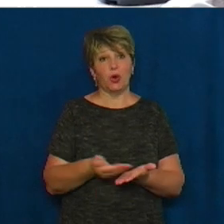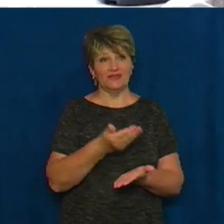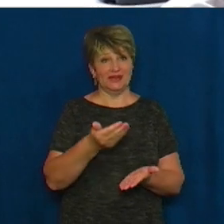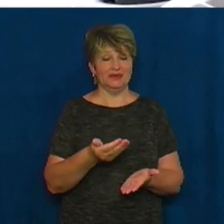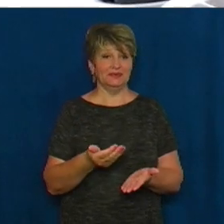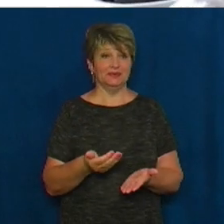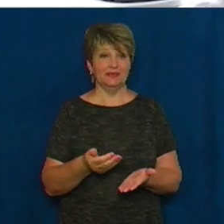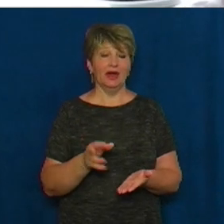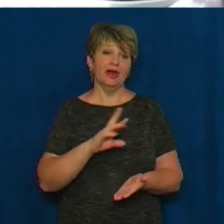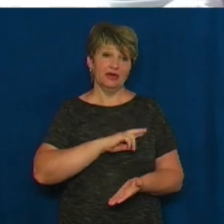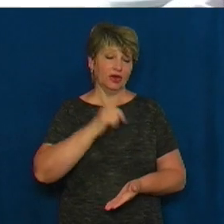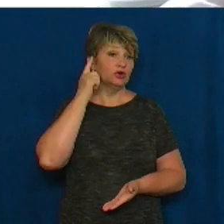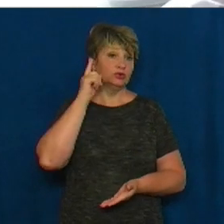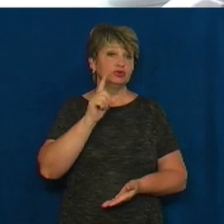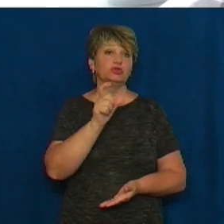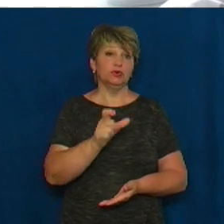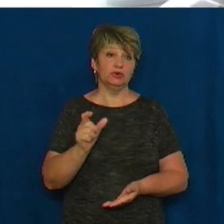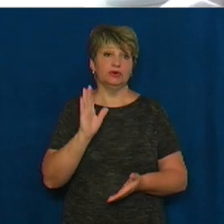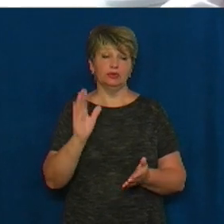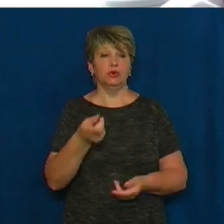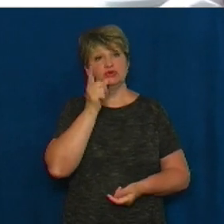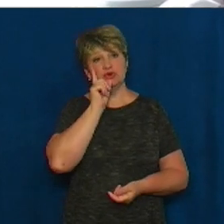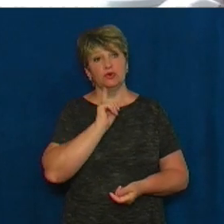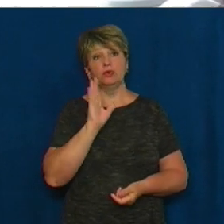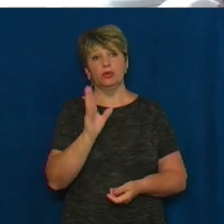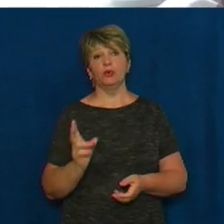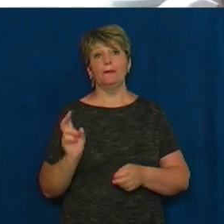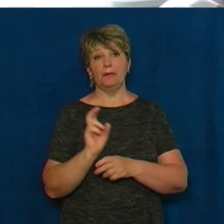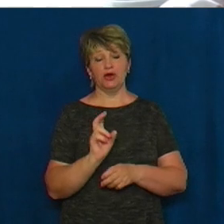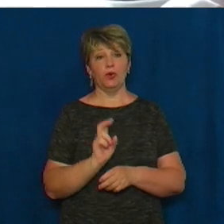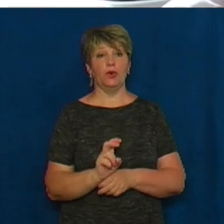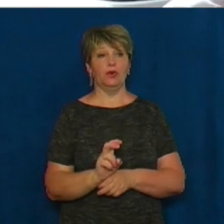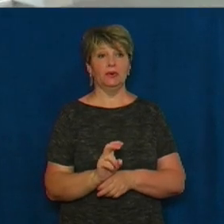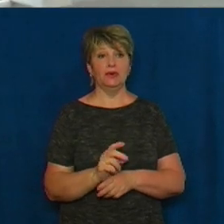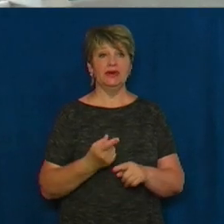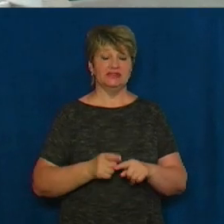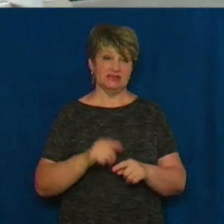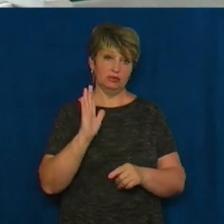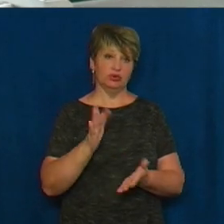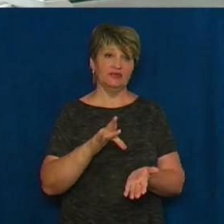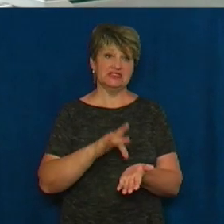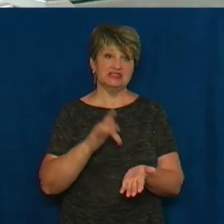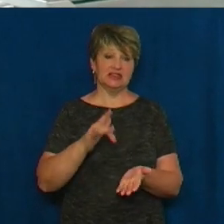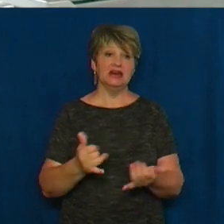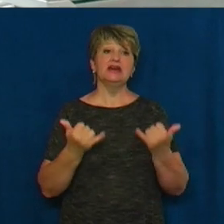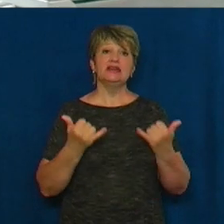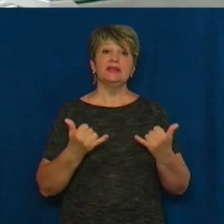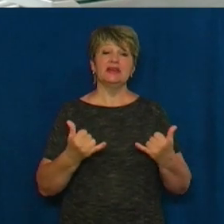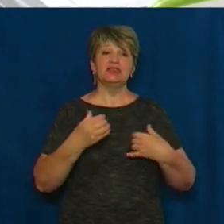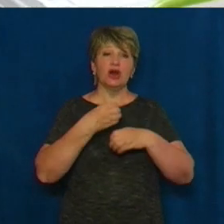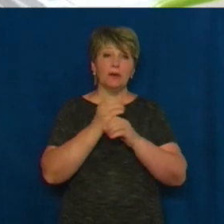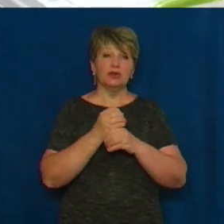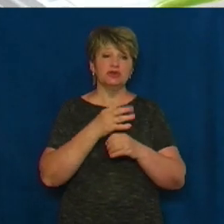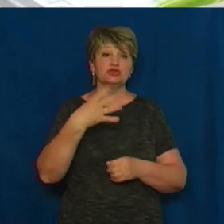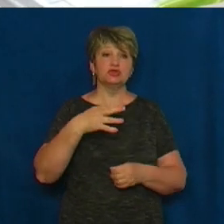Я думаю, що і людям буде трошки зручніше, будуть туди приходити, і це буде в центрі. Нинішня амбулаторія – 40